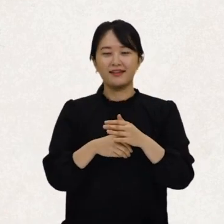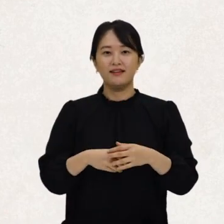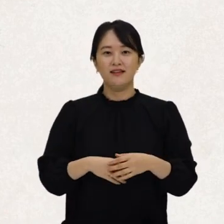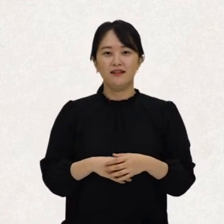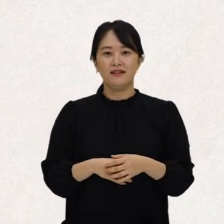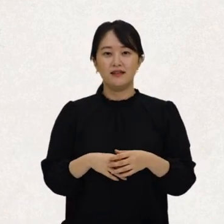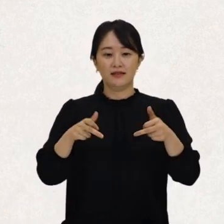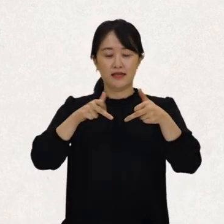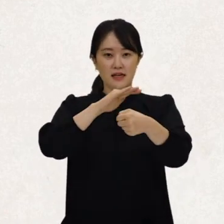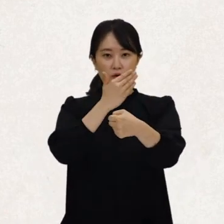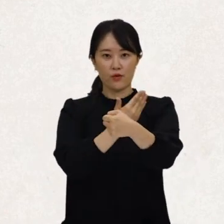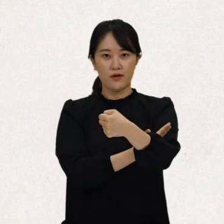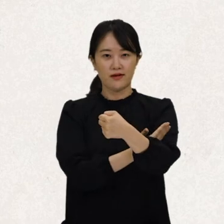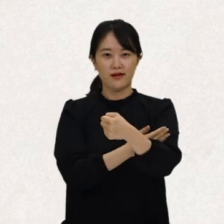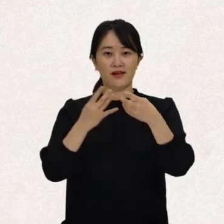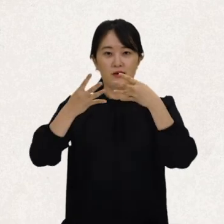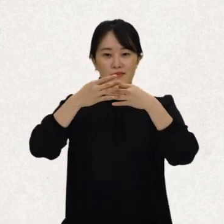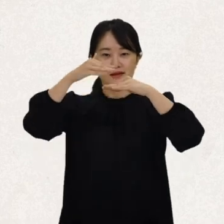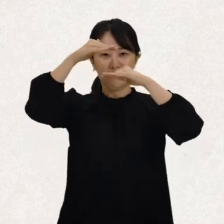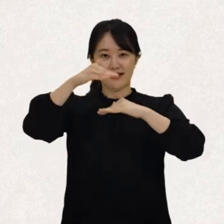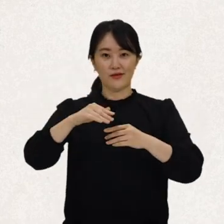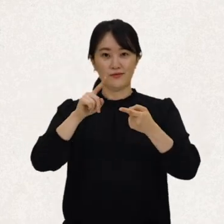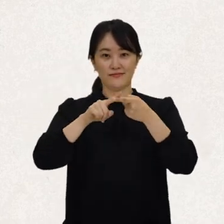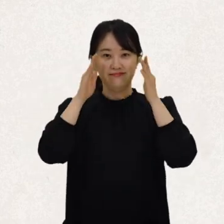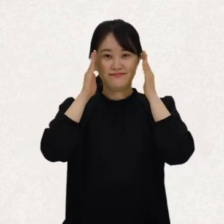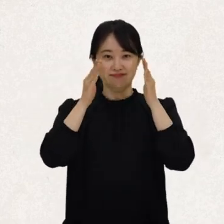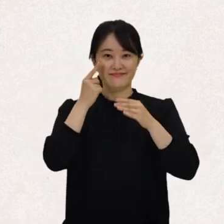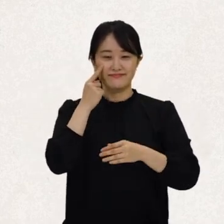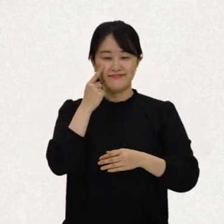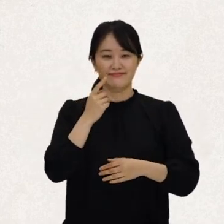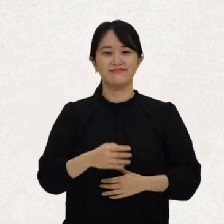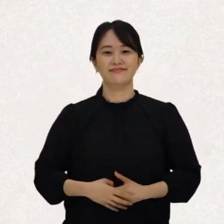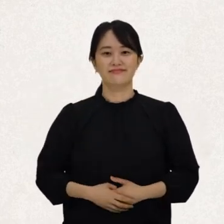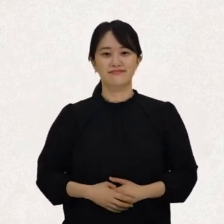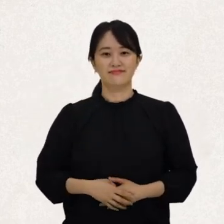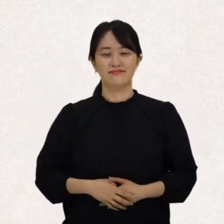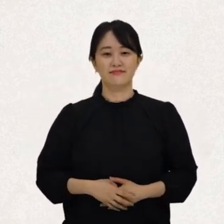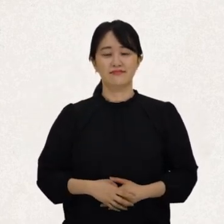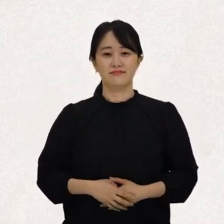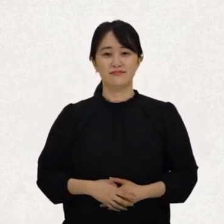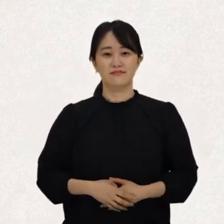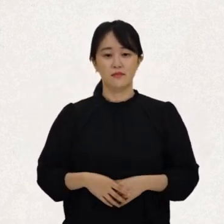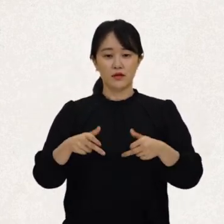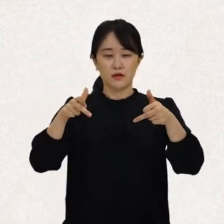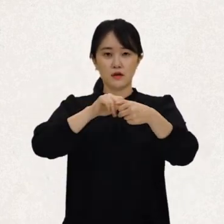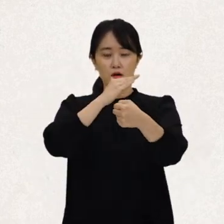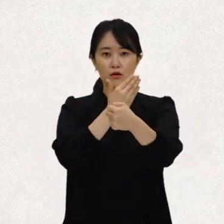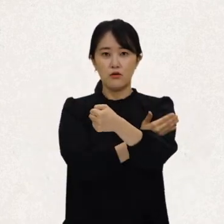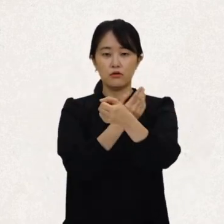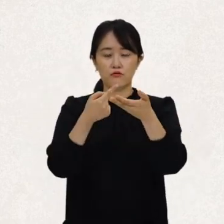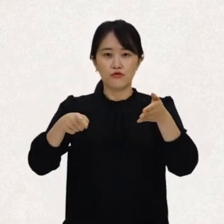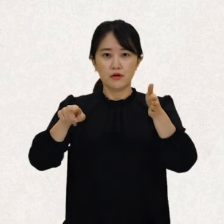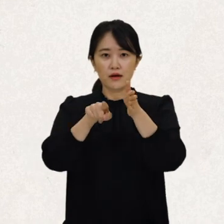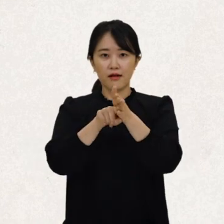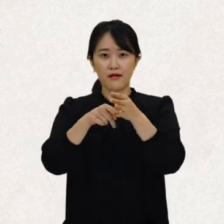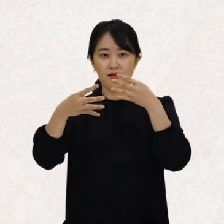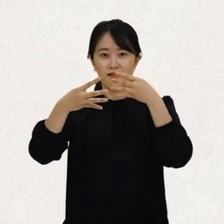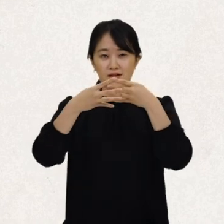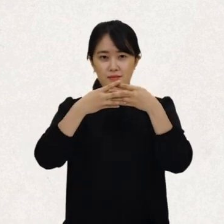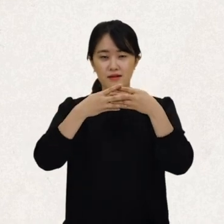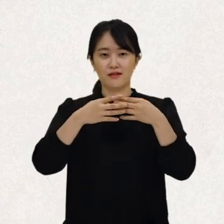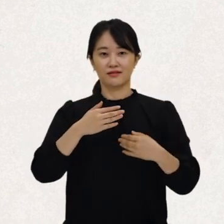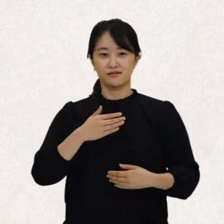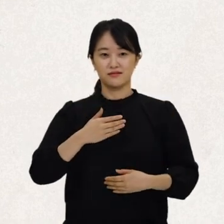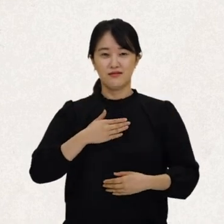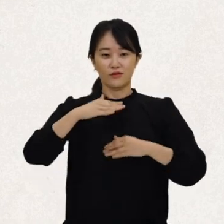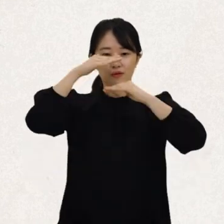유엔장애인권리협약에 대해 알아볼 거예요. 네, 장애인의 권리를 위한 협약이라 저도 그